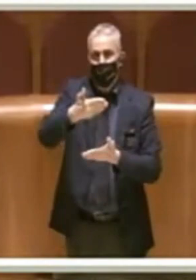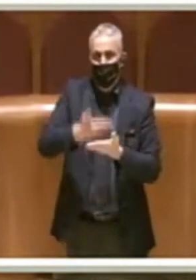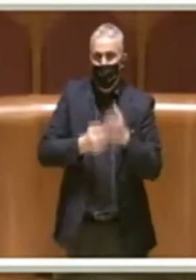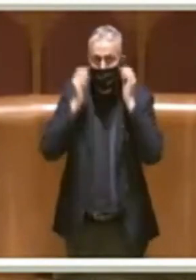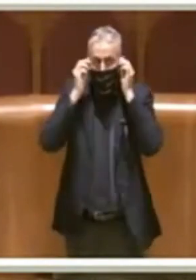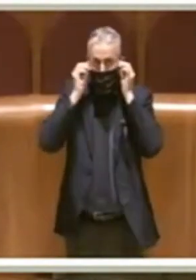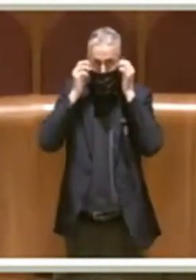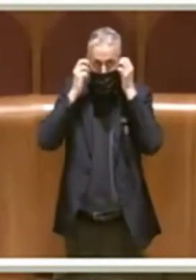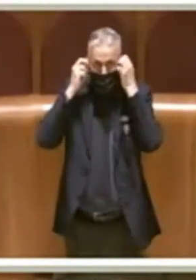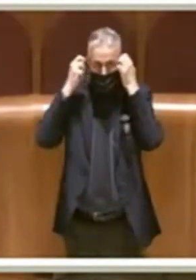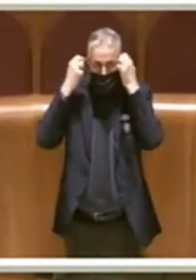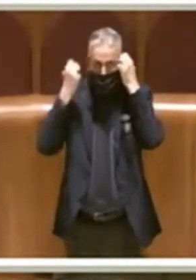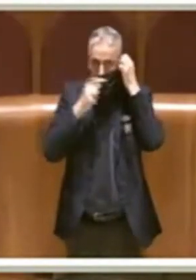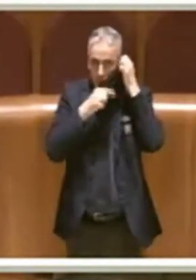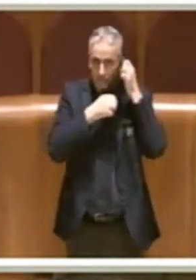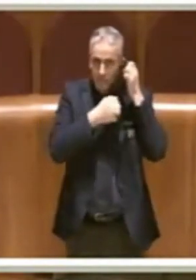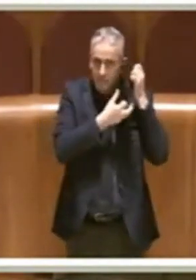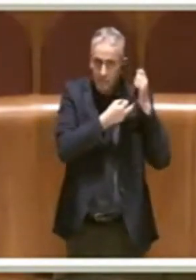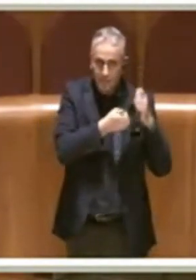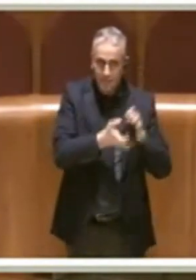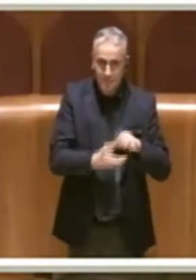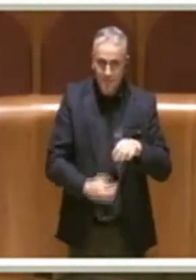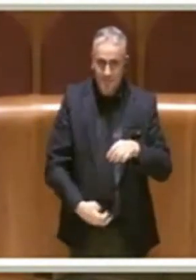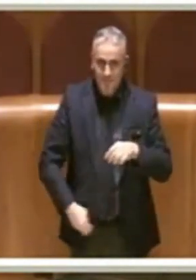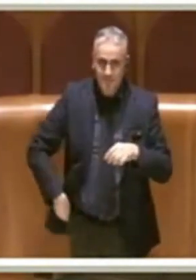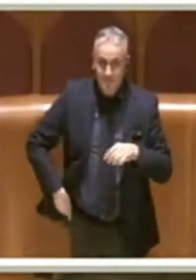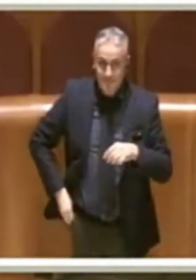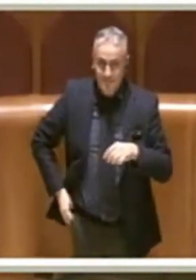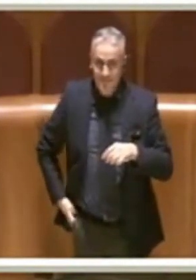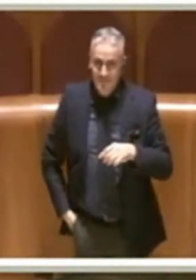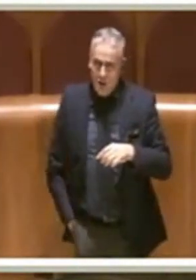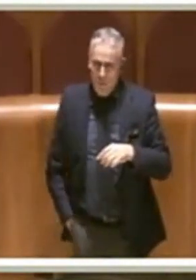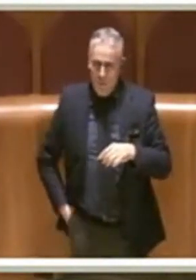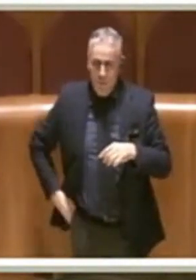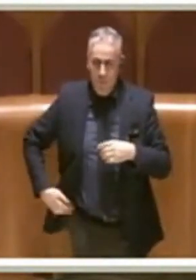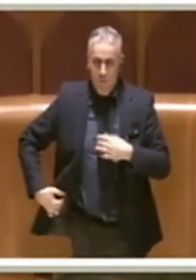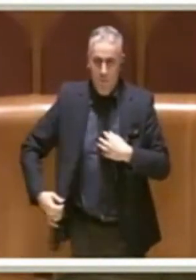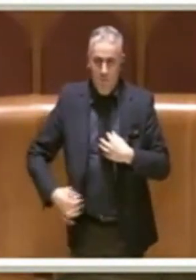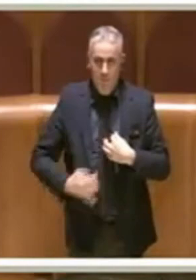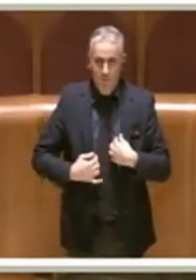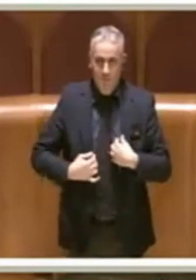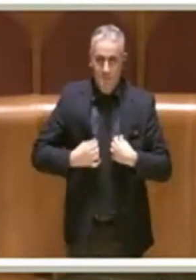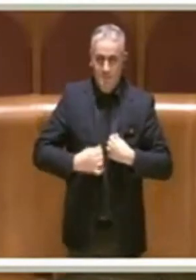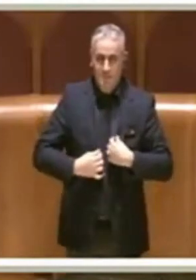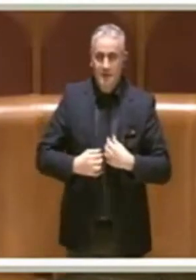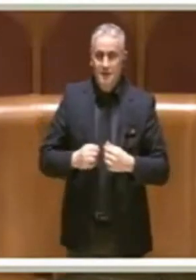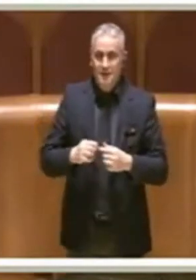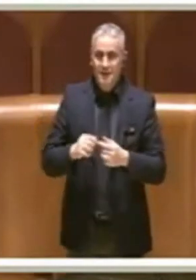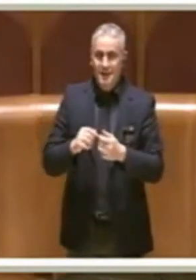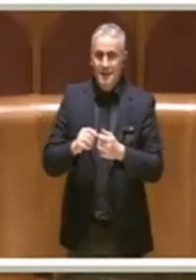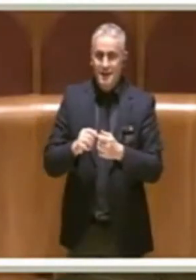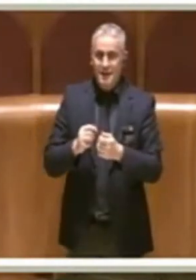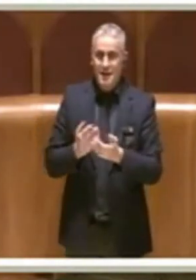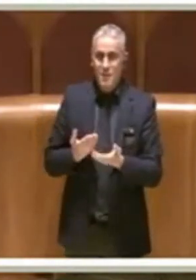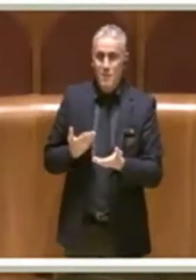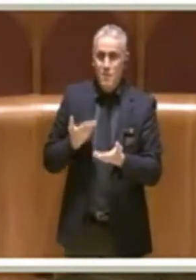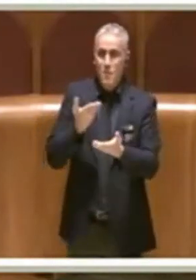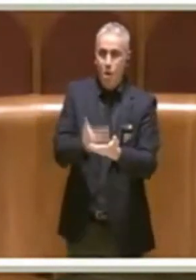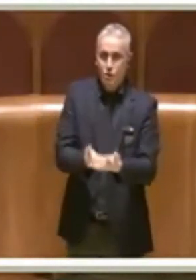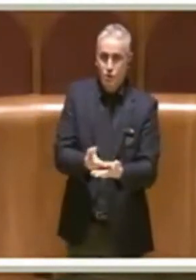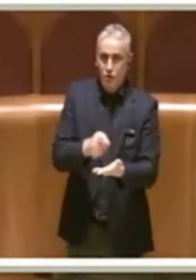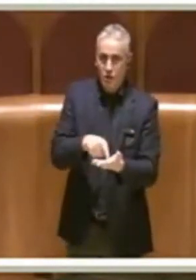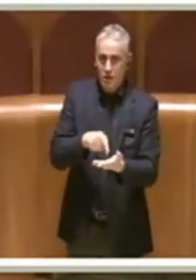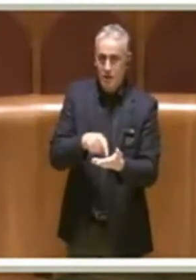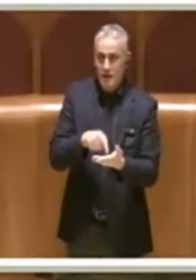che fa lo stesso direttore dipartimentale. Questo è il motivo per cui questa mozione è